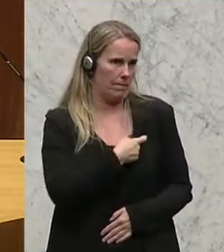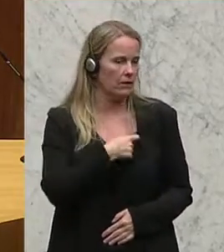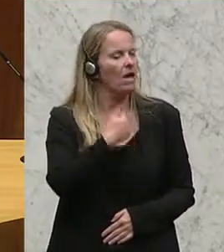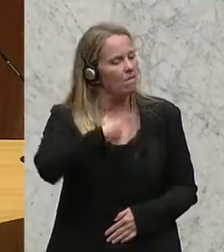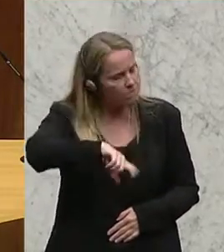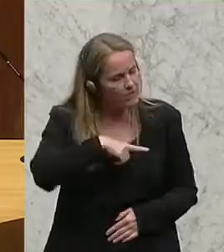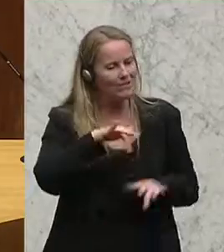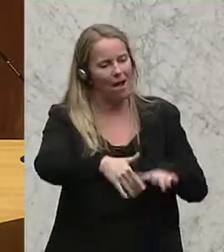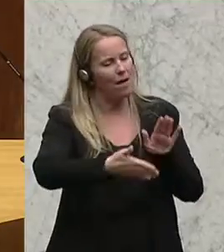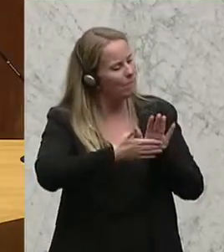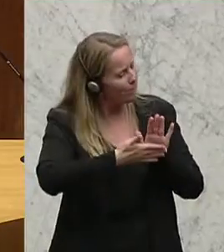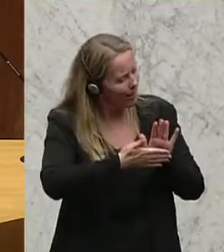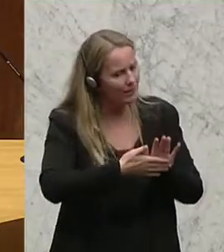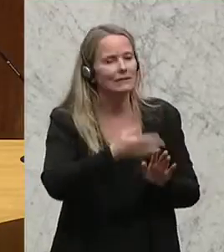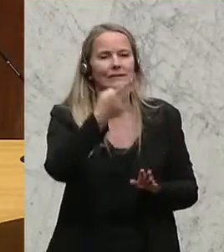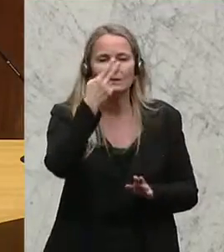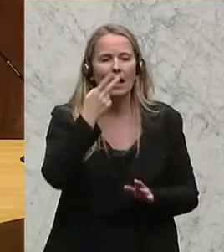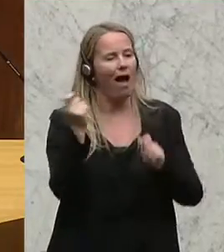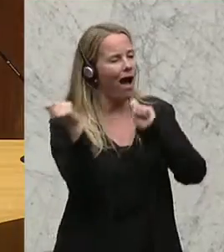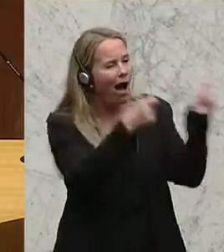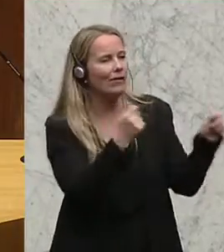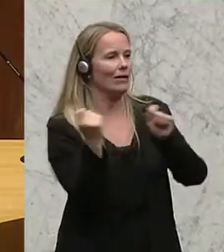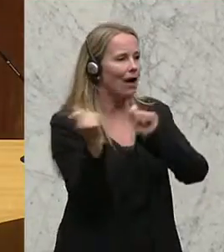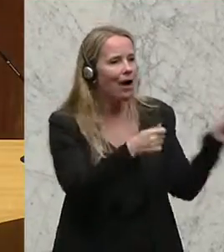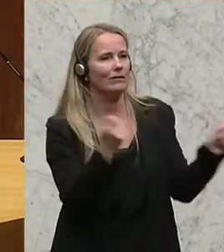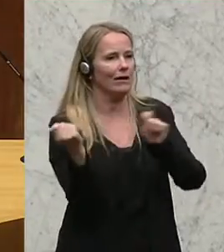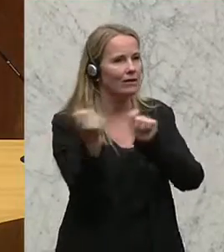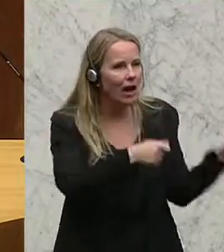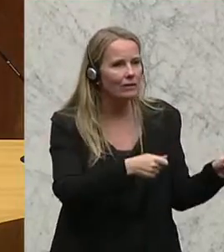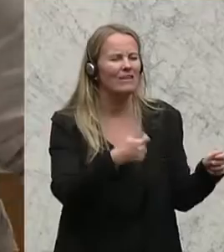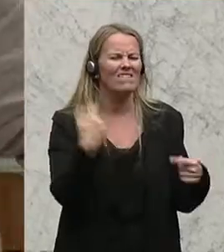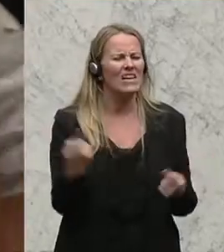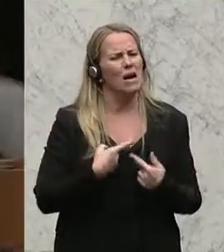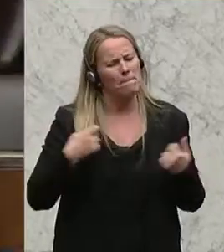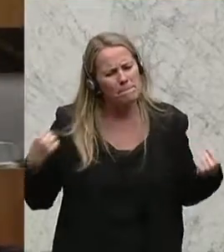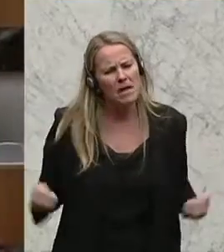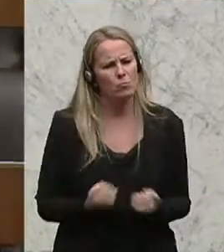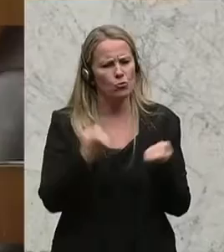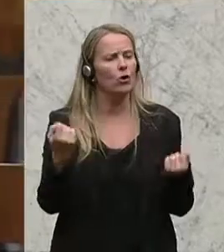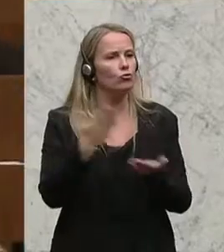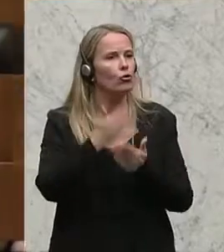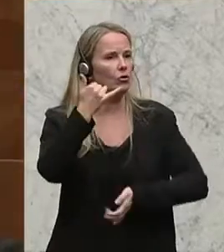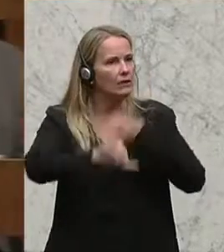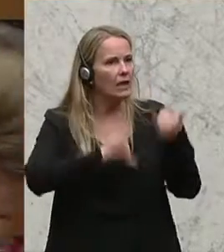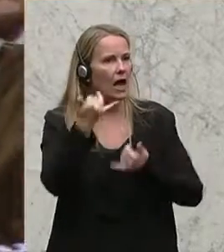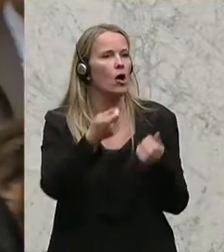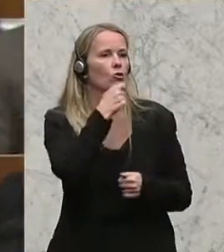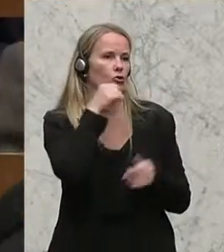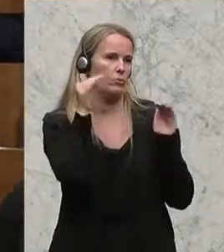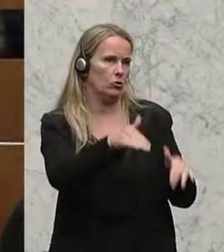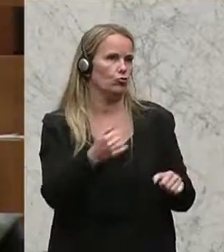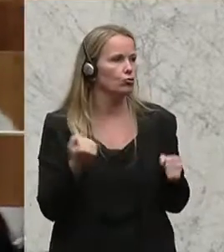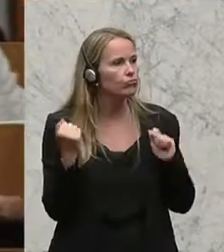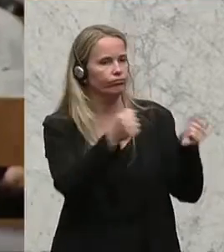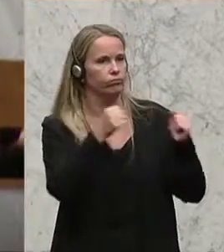nachweislich. Sie können es uns anschauen, Anträge über Anträge. Wir bemühen uns wirklich seit Jahren im Konsumentenschutzbereich etwas